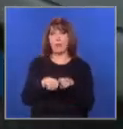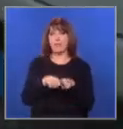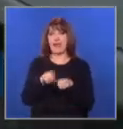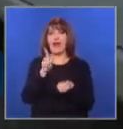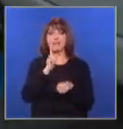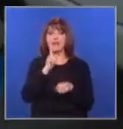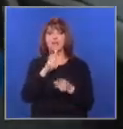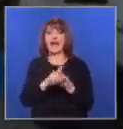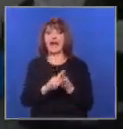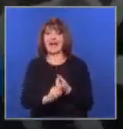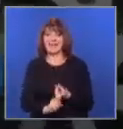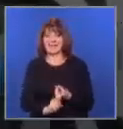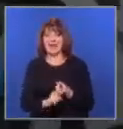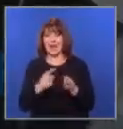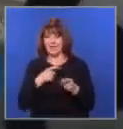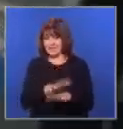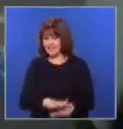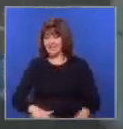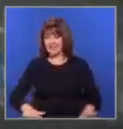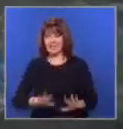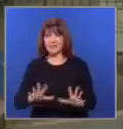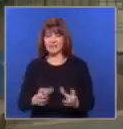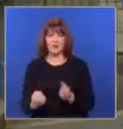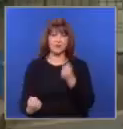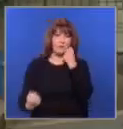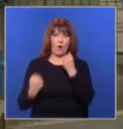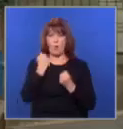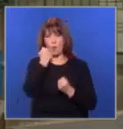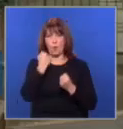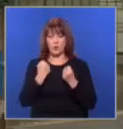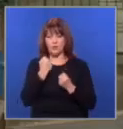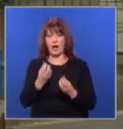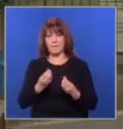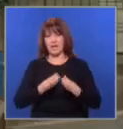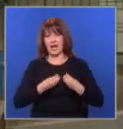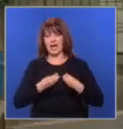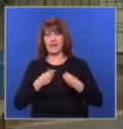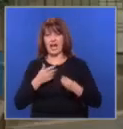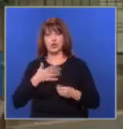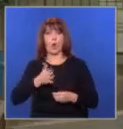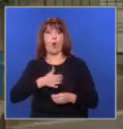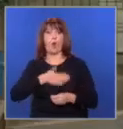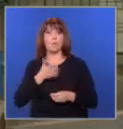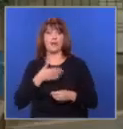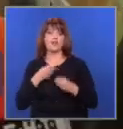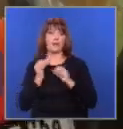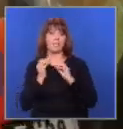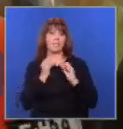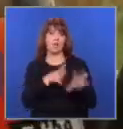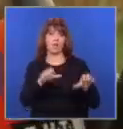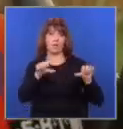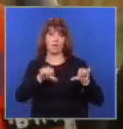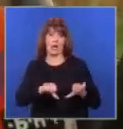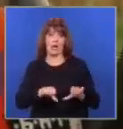креста. Докато аз бях на земята и почнам да ме удра с юмруци, през цялото време ми казваше как аз ще умра, че съм около долен.